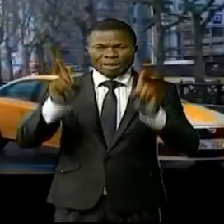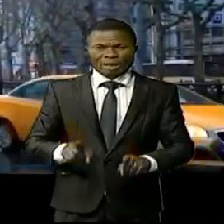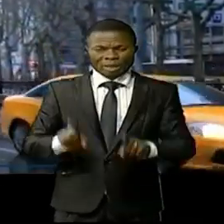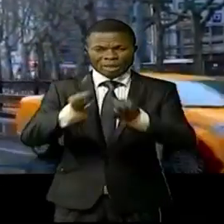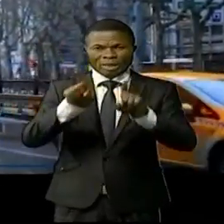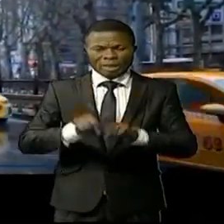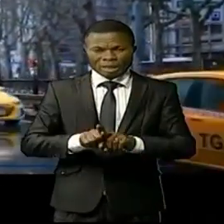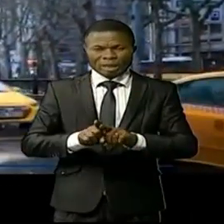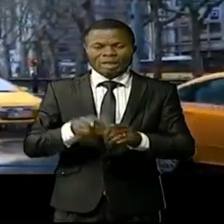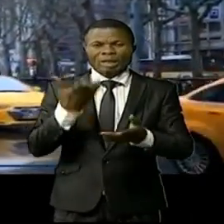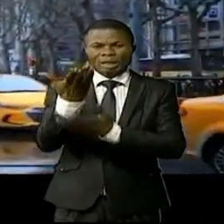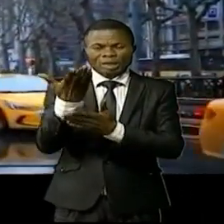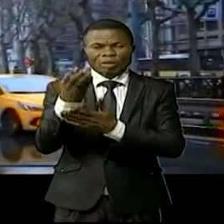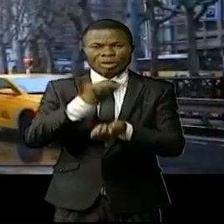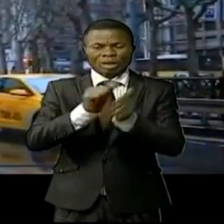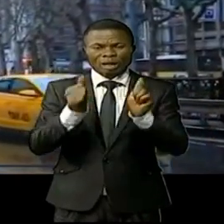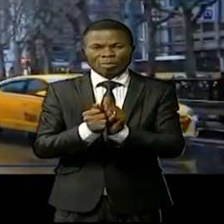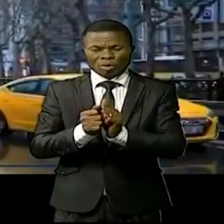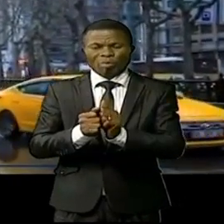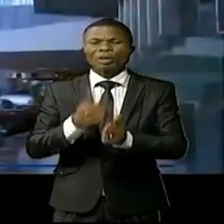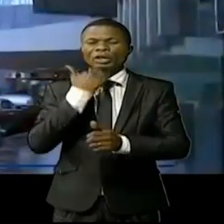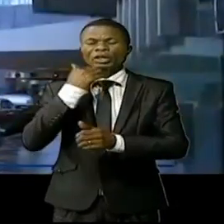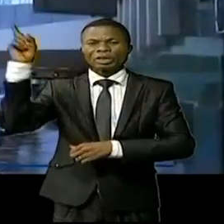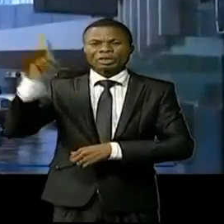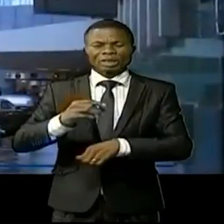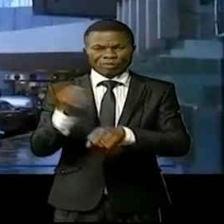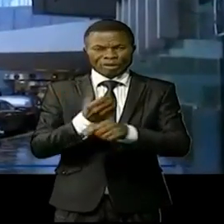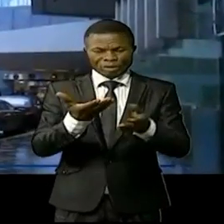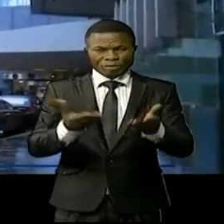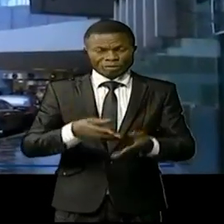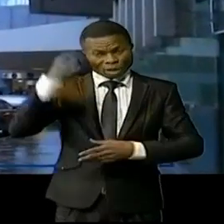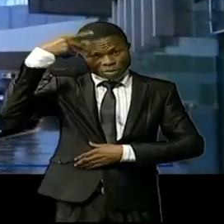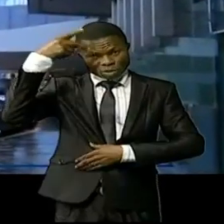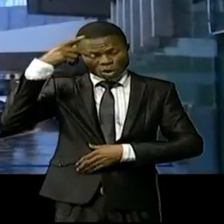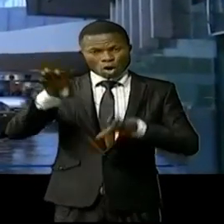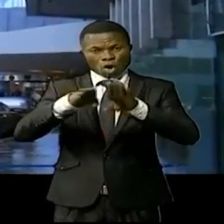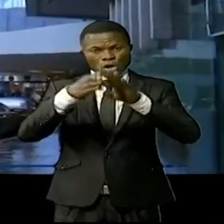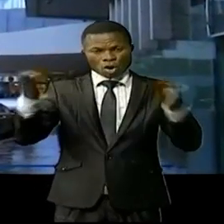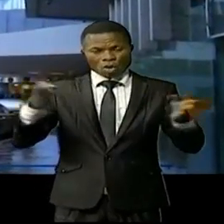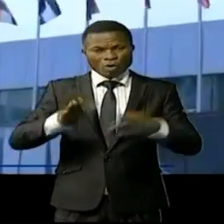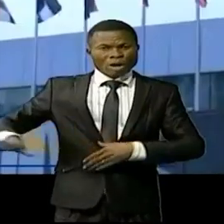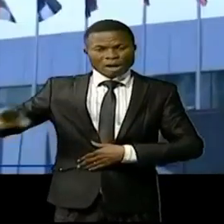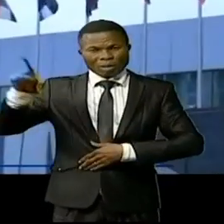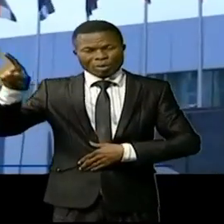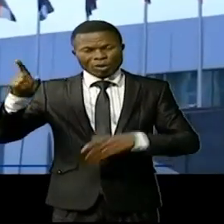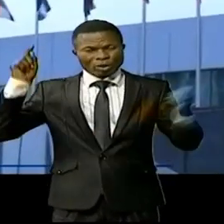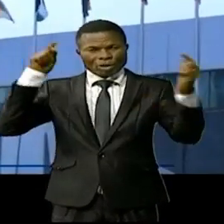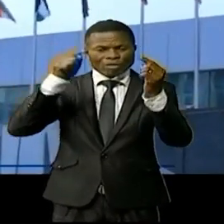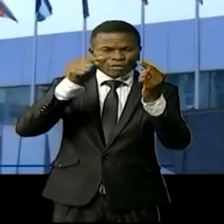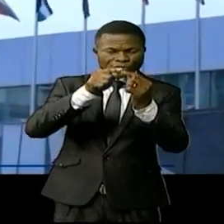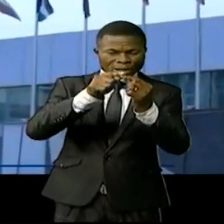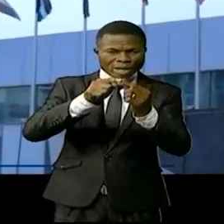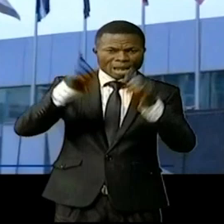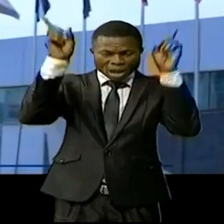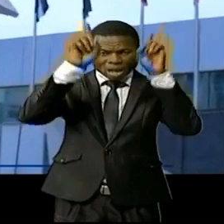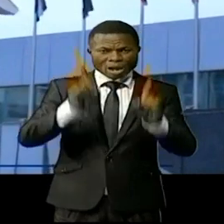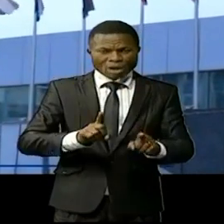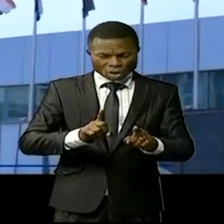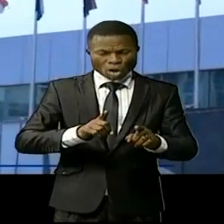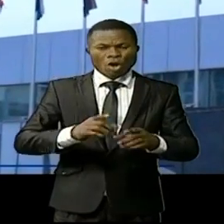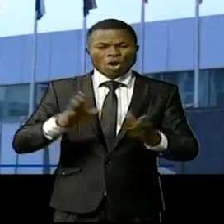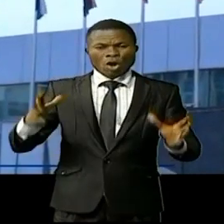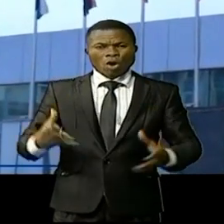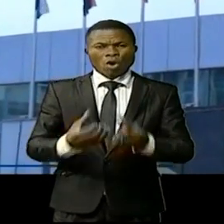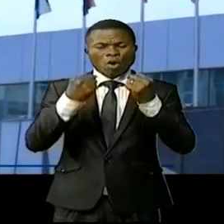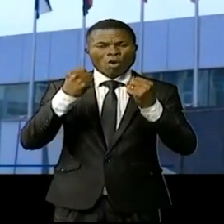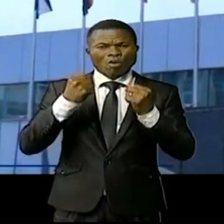'évocation de la question des investissements. La politique de la réouverture de la Turquie à l'Afrique trouve sa principale force dans la